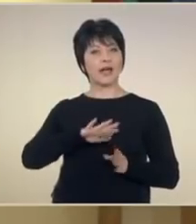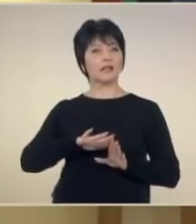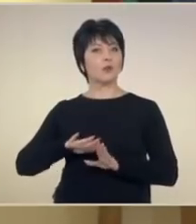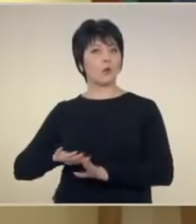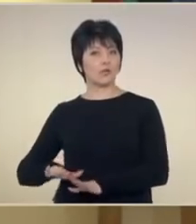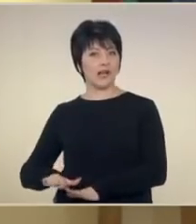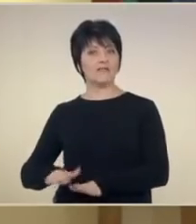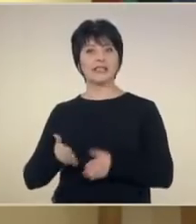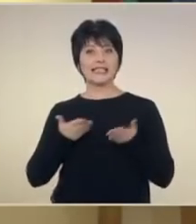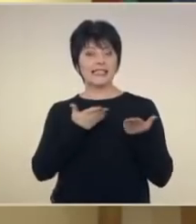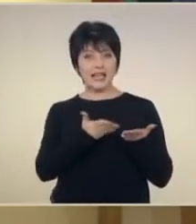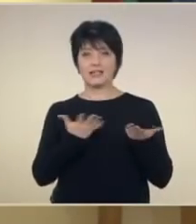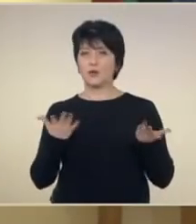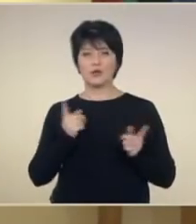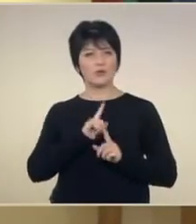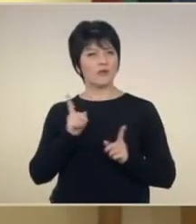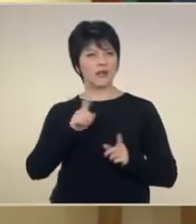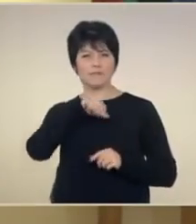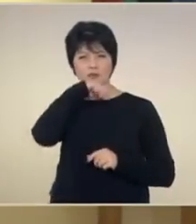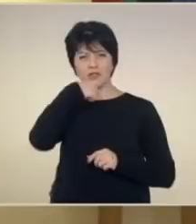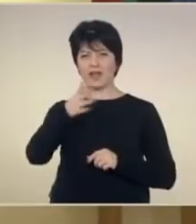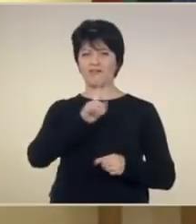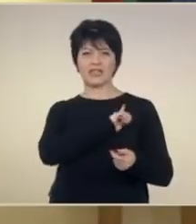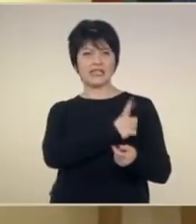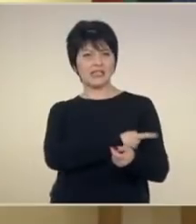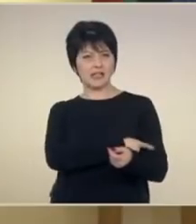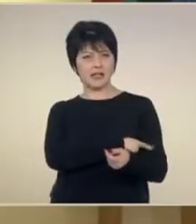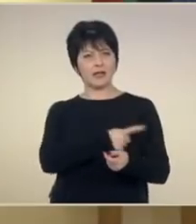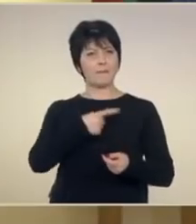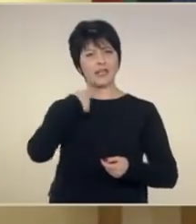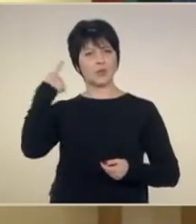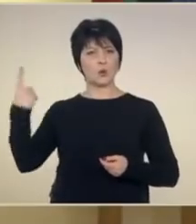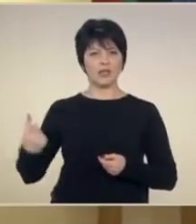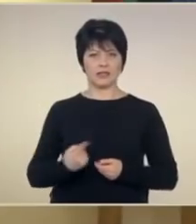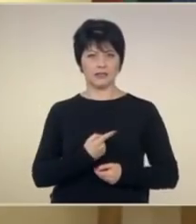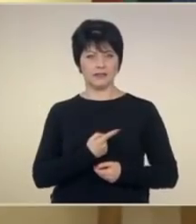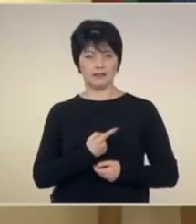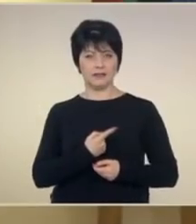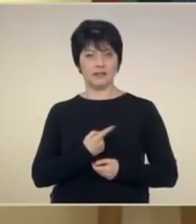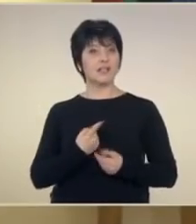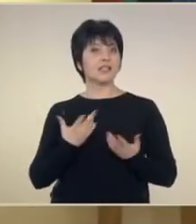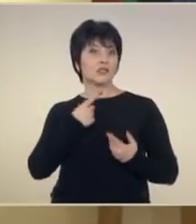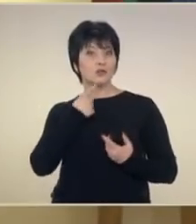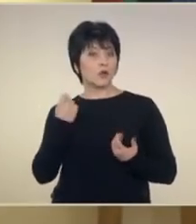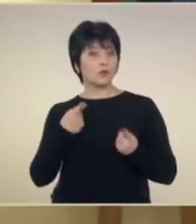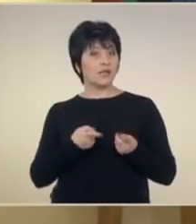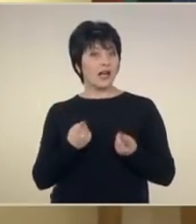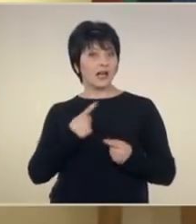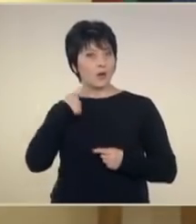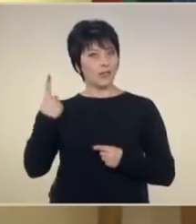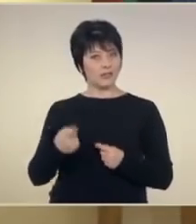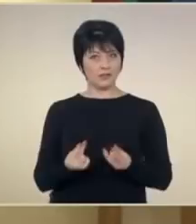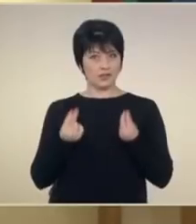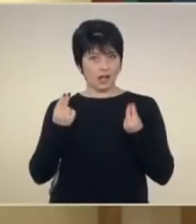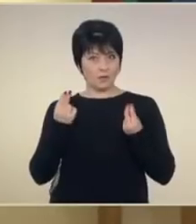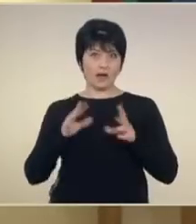с тези, които не жалят сили през цялата година. Защото дали годината ще е добра или лоша.